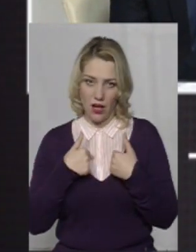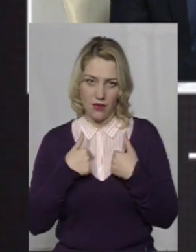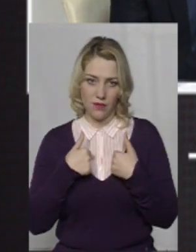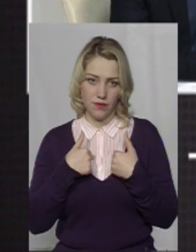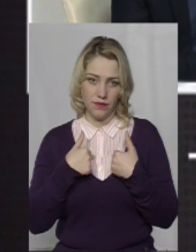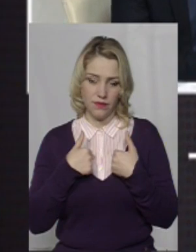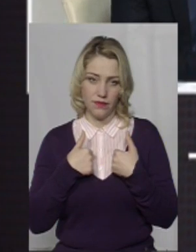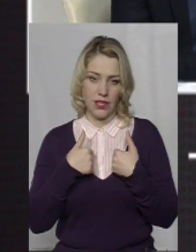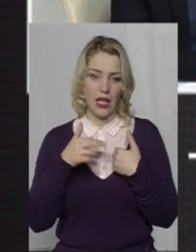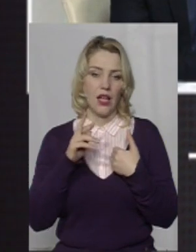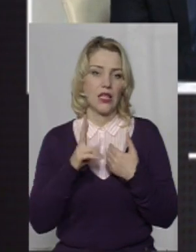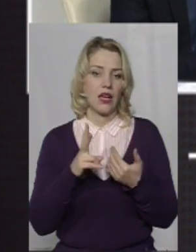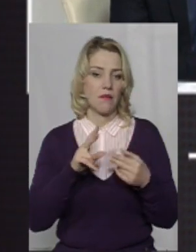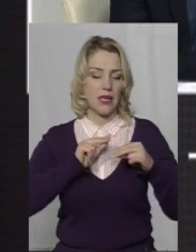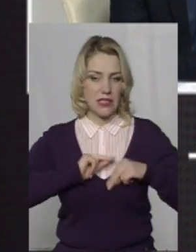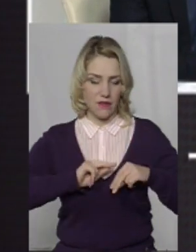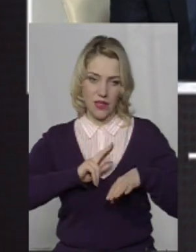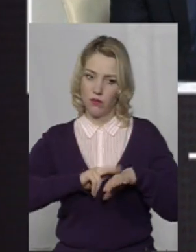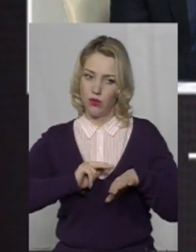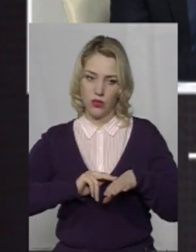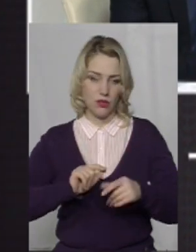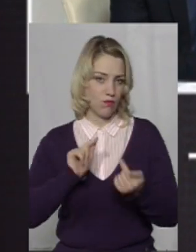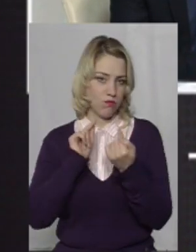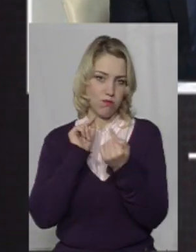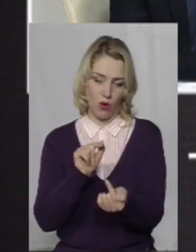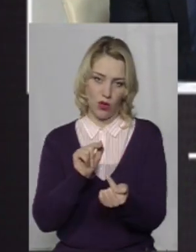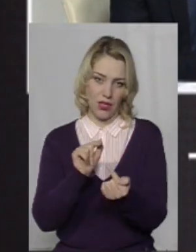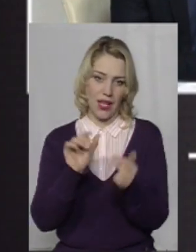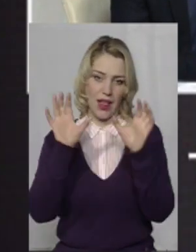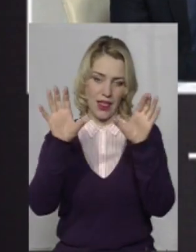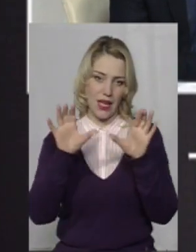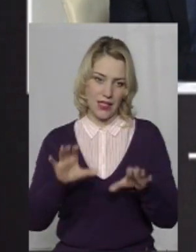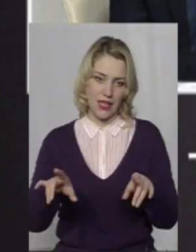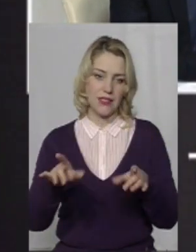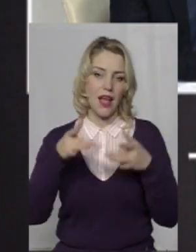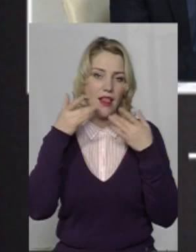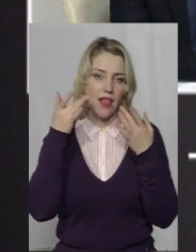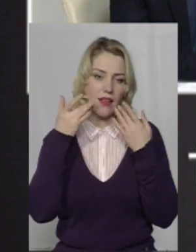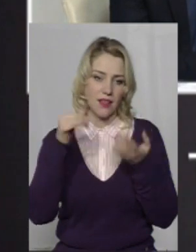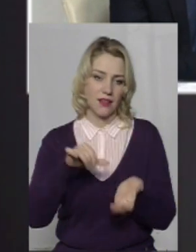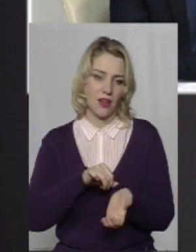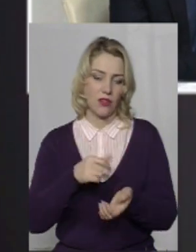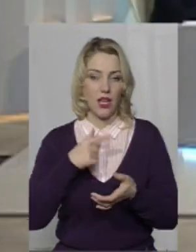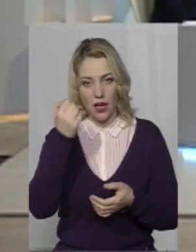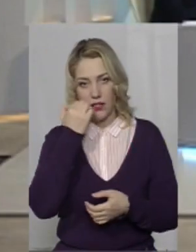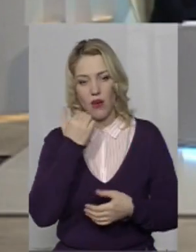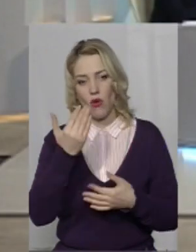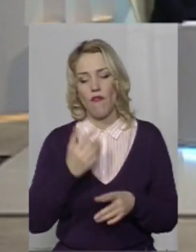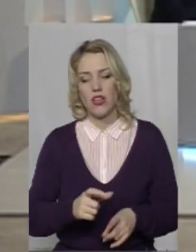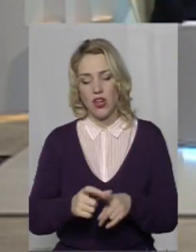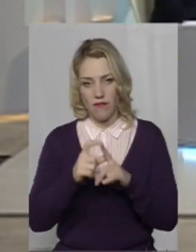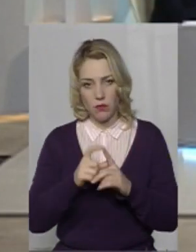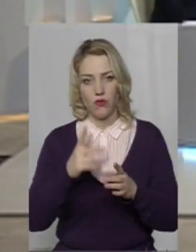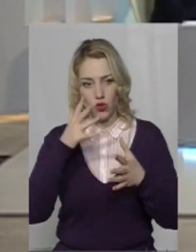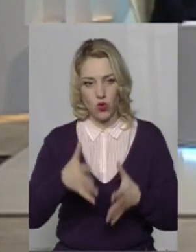як працівник поліції, проти легалізації таких наркотиків. Дякую. Ваша відповідь зрозуміла. Прошу,